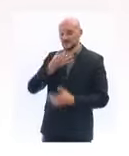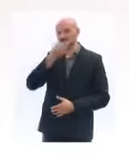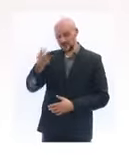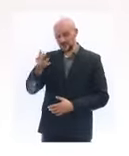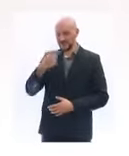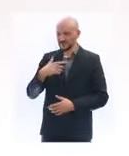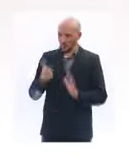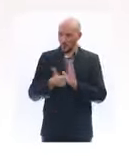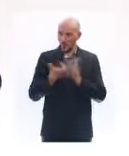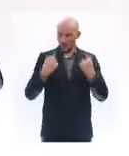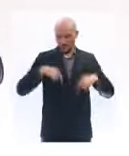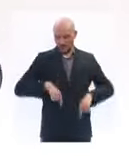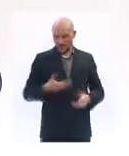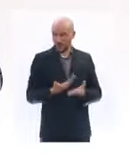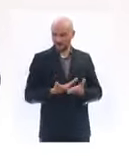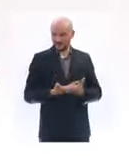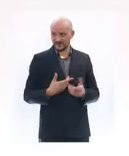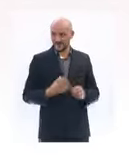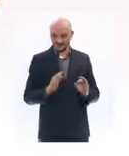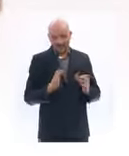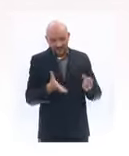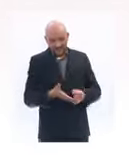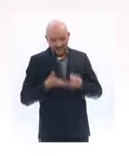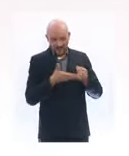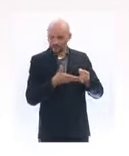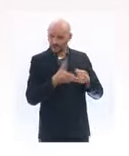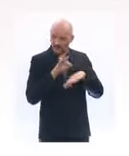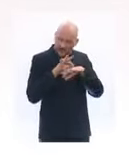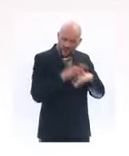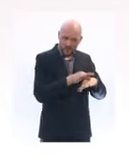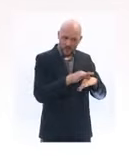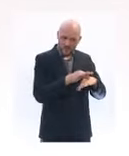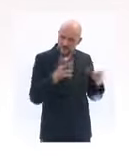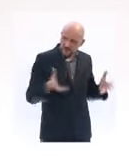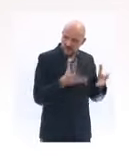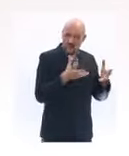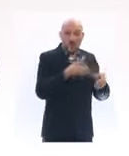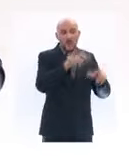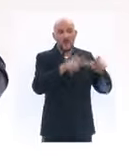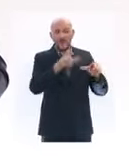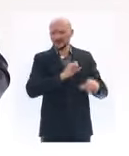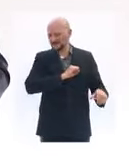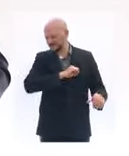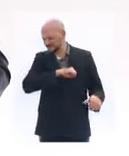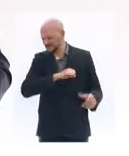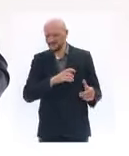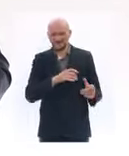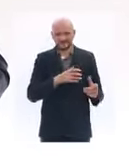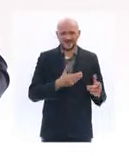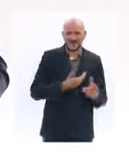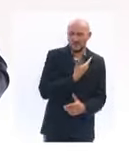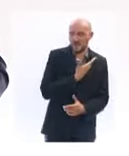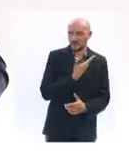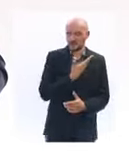de soigner, d'être aux côtés de ceux qui souffrent. On a vu beaucoup, tout à l'heure, de secteurs d'activité qui vont